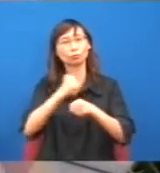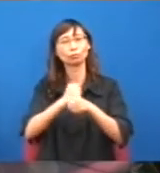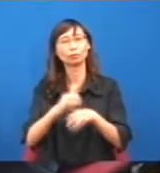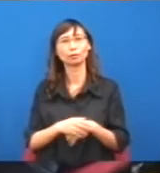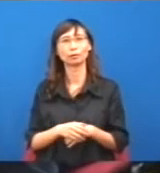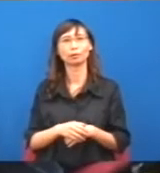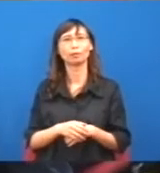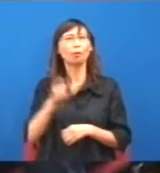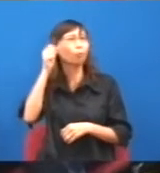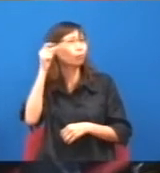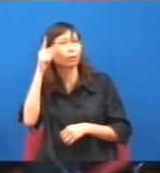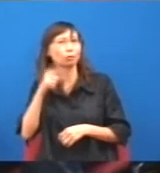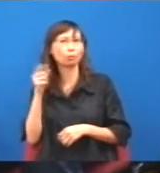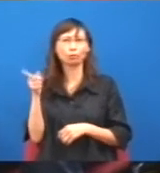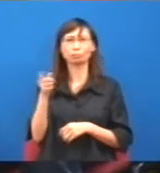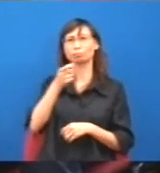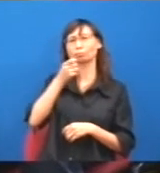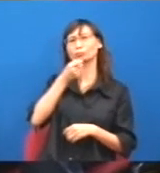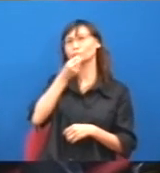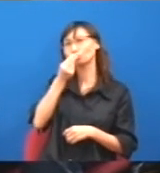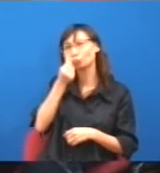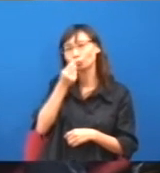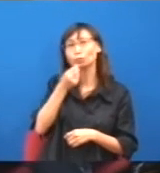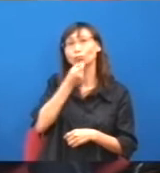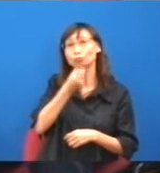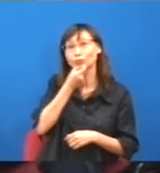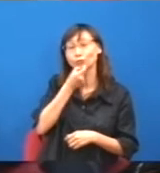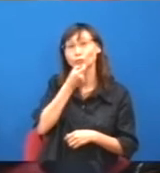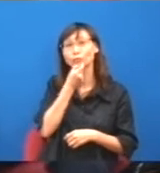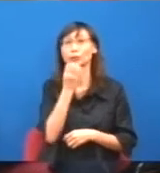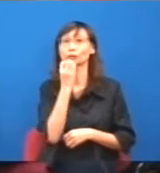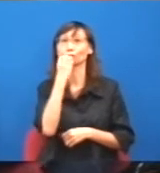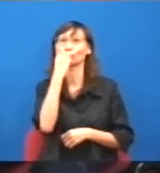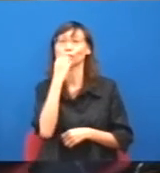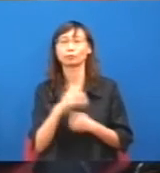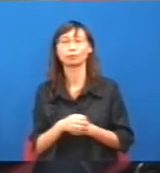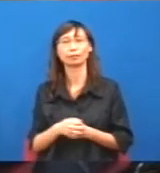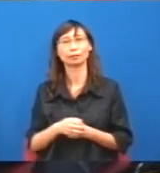寫著梁振英一路向東,